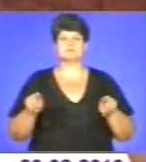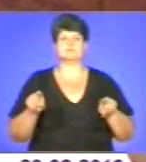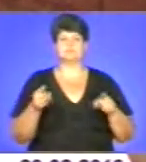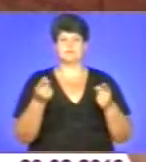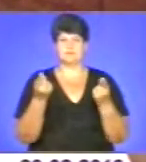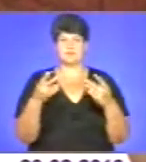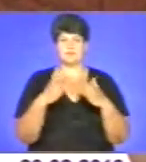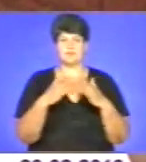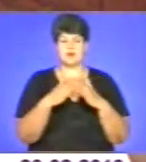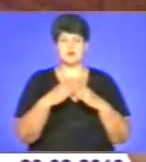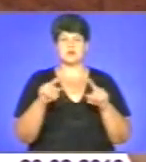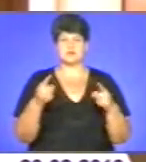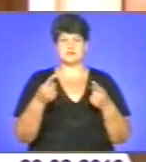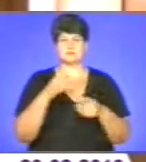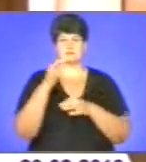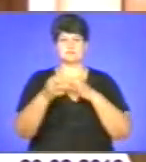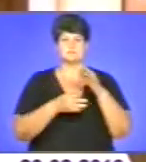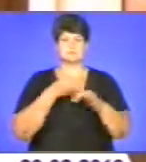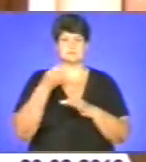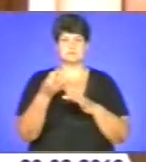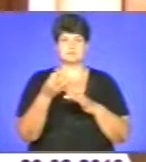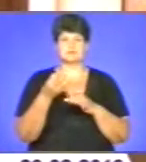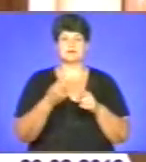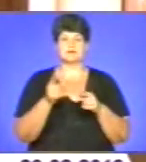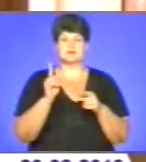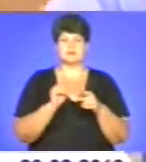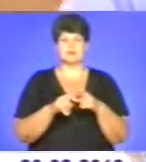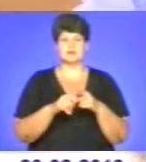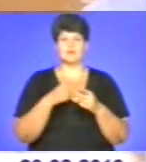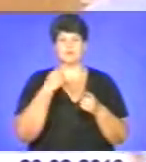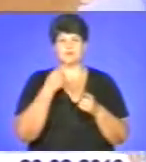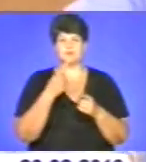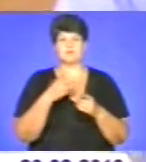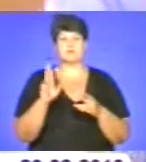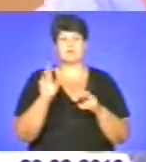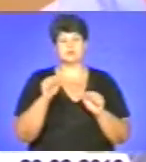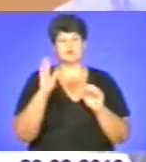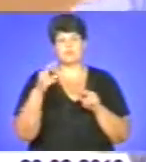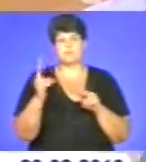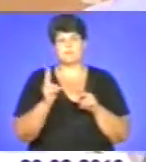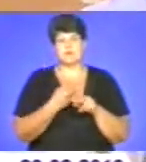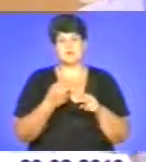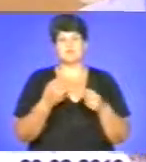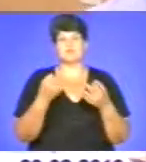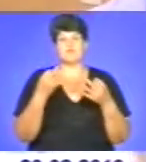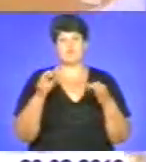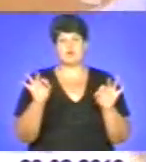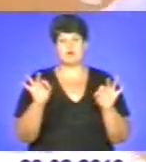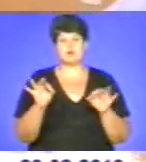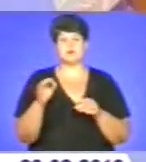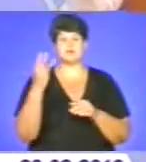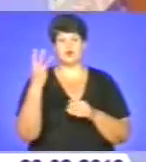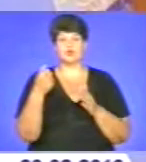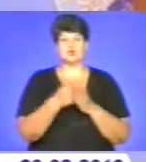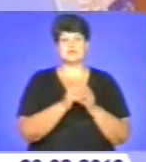домашнього арешту цього добового. Санкція статті, яку інкримінують чиновнику, передбачає позбавлення волі на строк від 5 до 10 років з